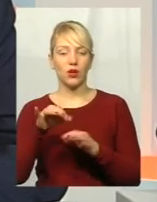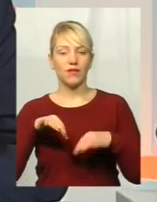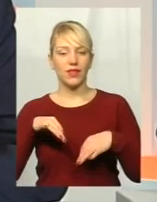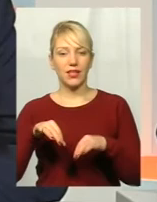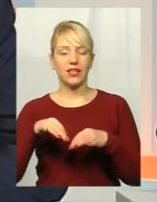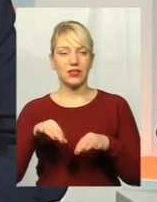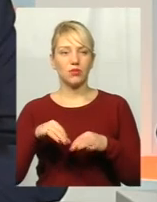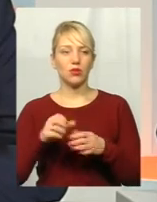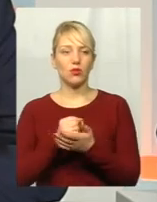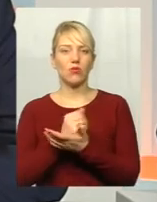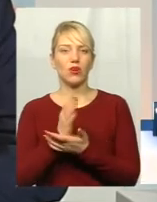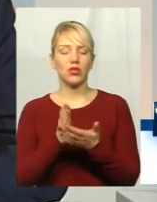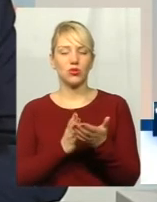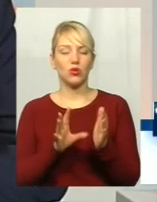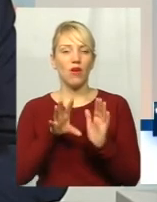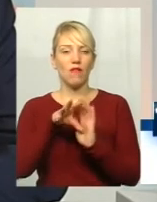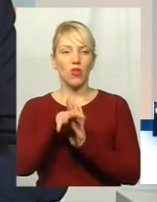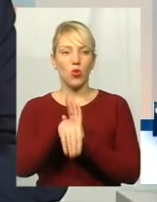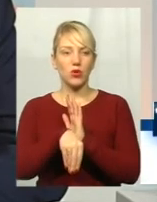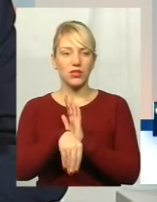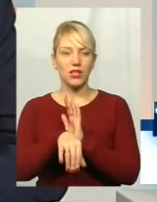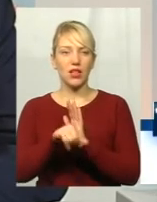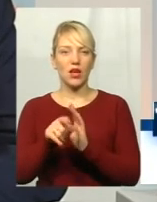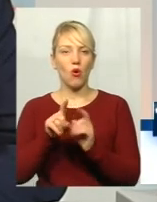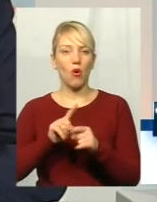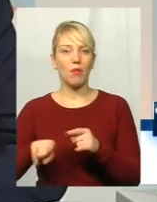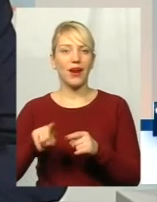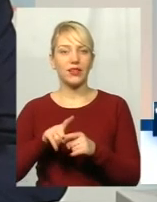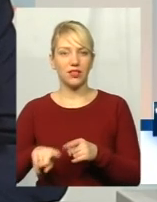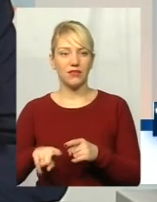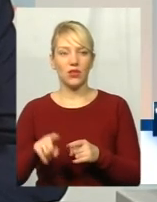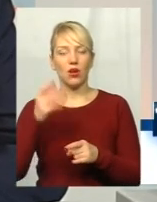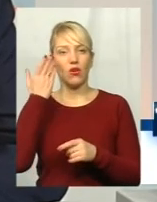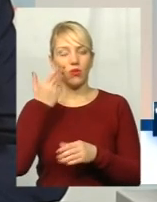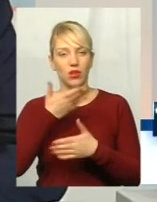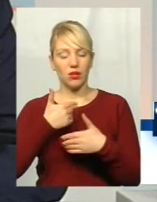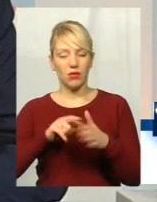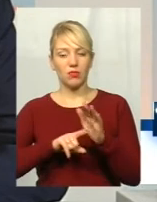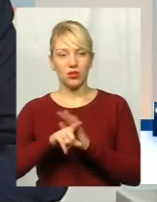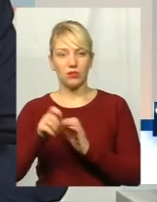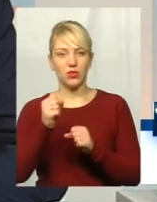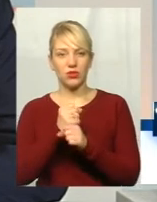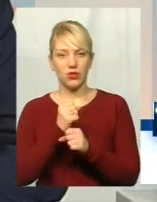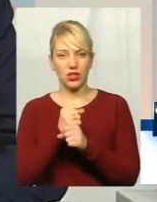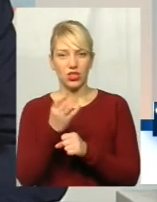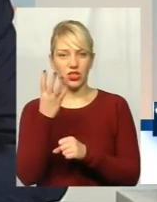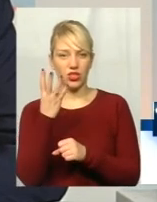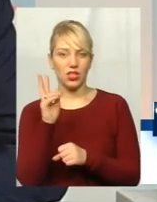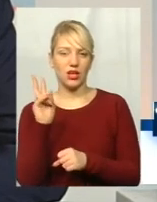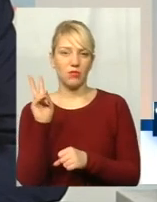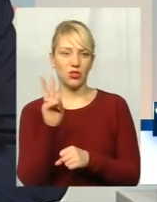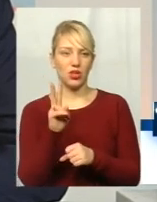мережу доводилося вносити оперативно. Коли ми пустили всі чотири машини, там працюють чотири машини до